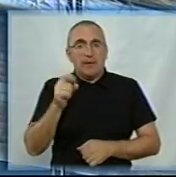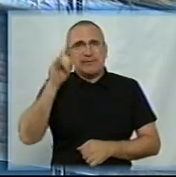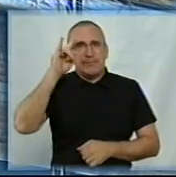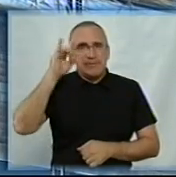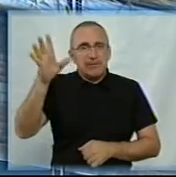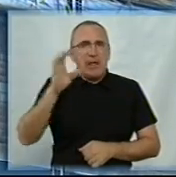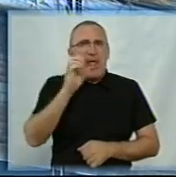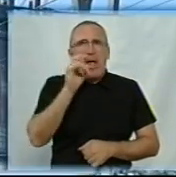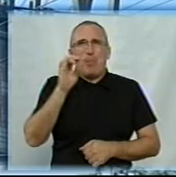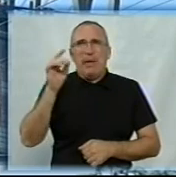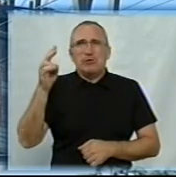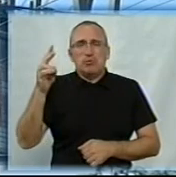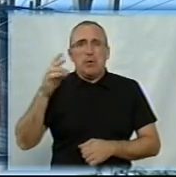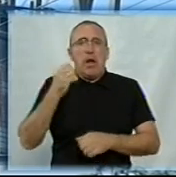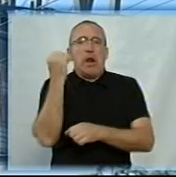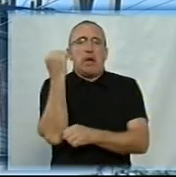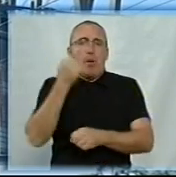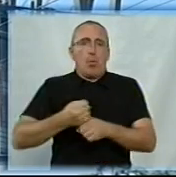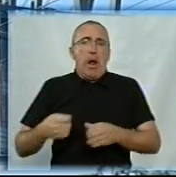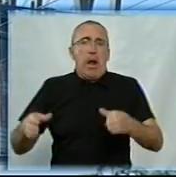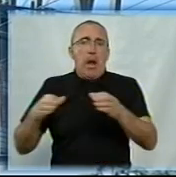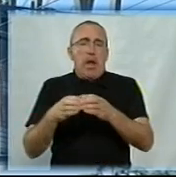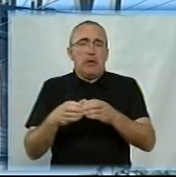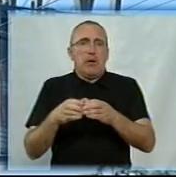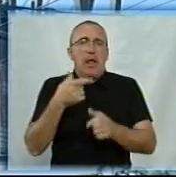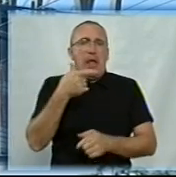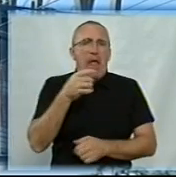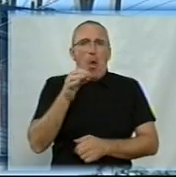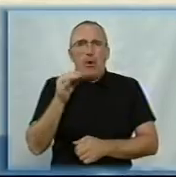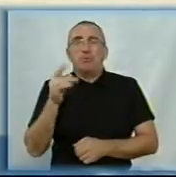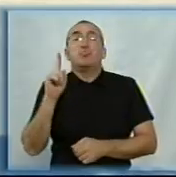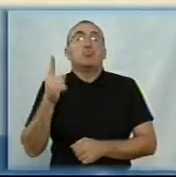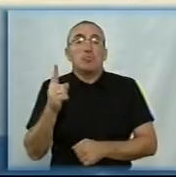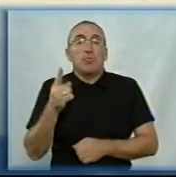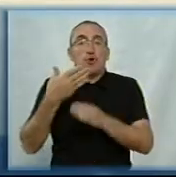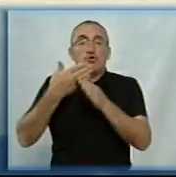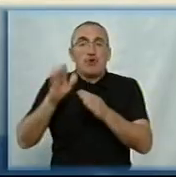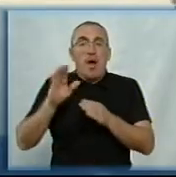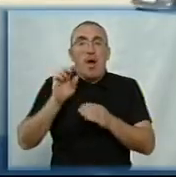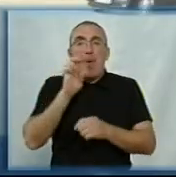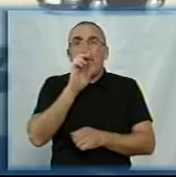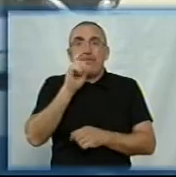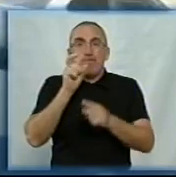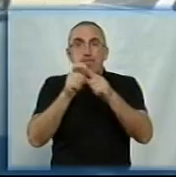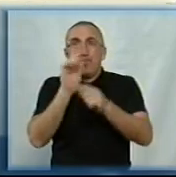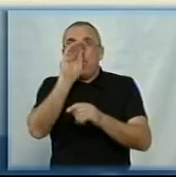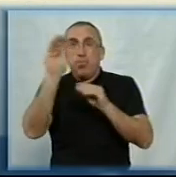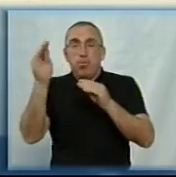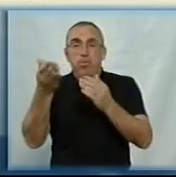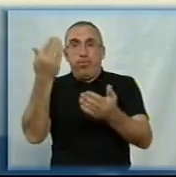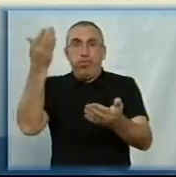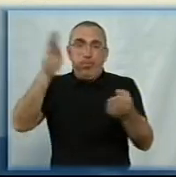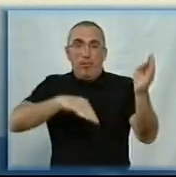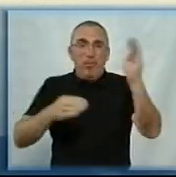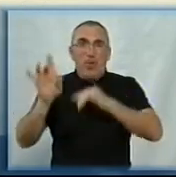Слава ГЕОІЧЕСК робочому класу. Чому ГЕОІЧЕСК? Тому що частина букв вже впала. Вони і ржаві,